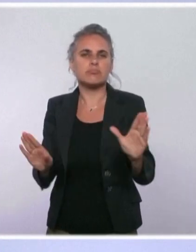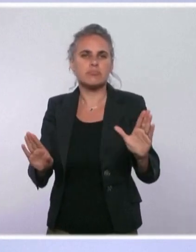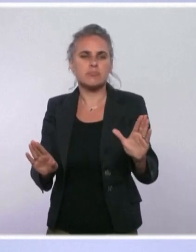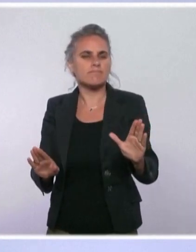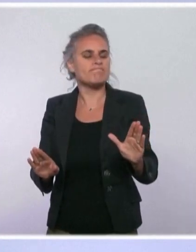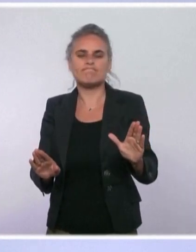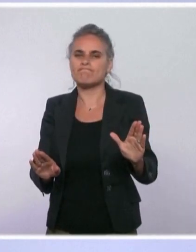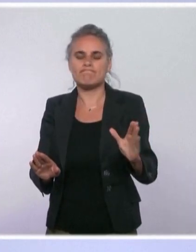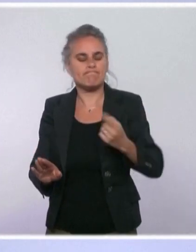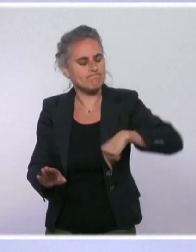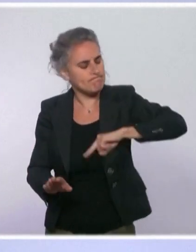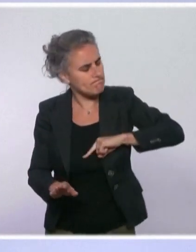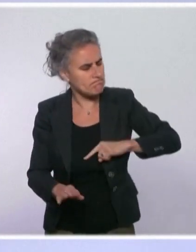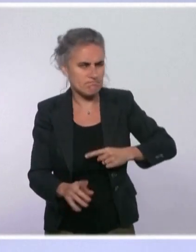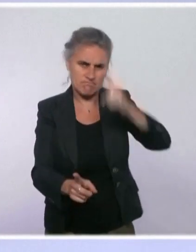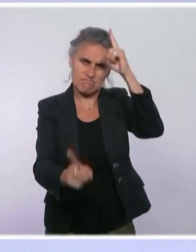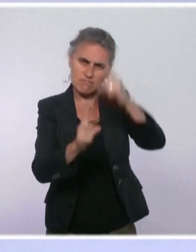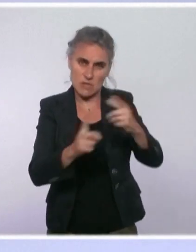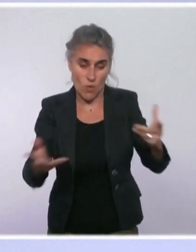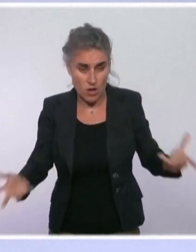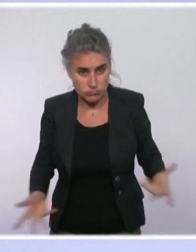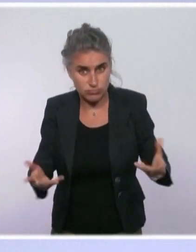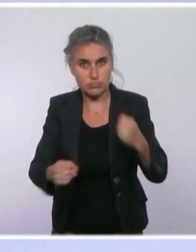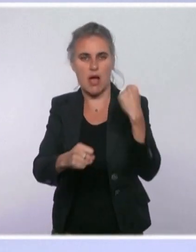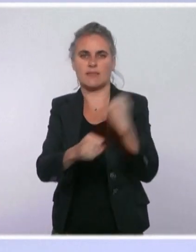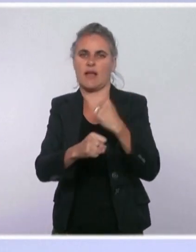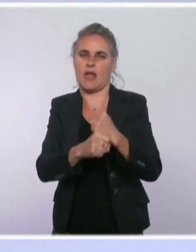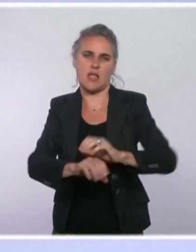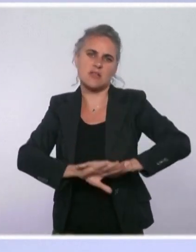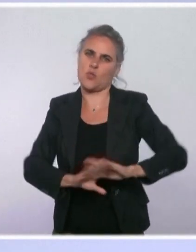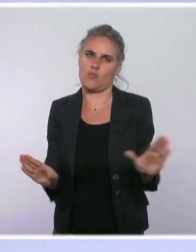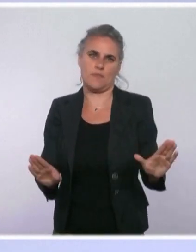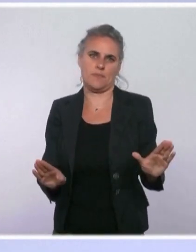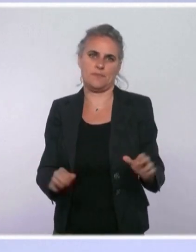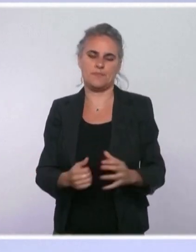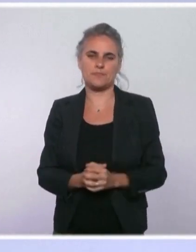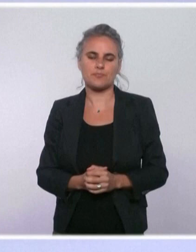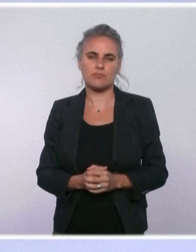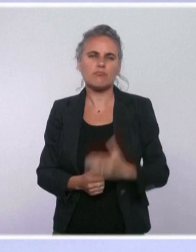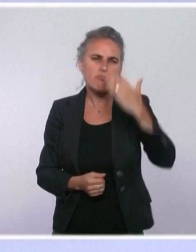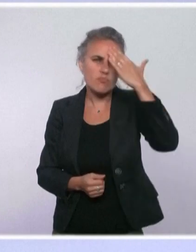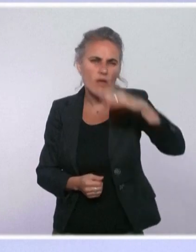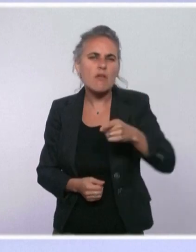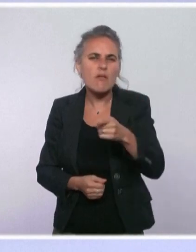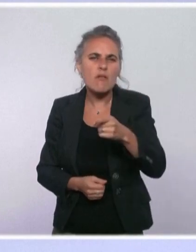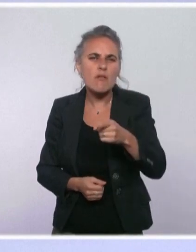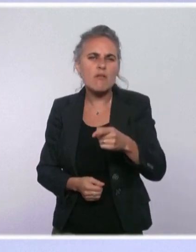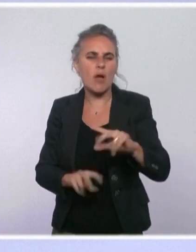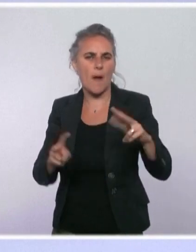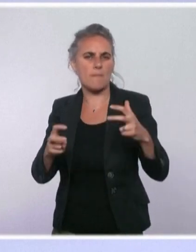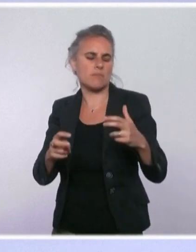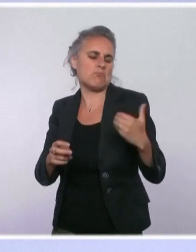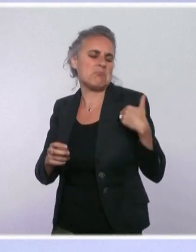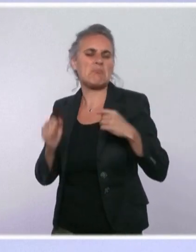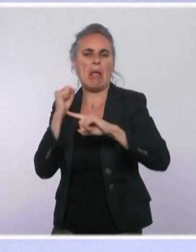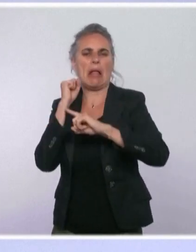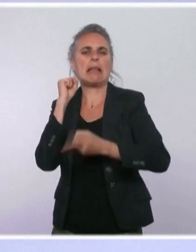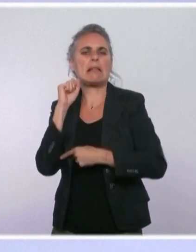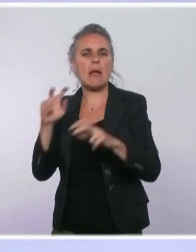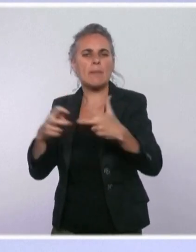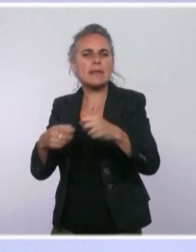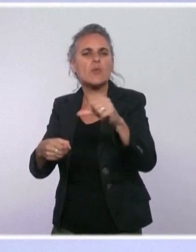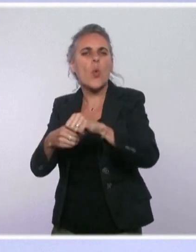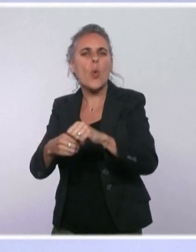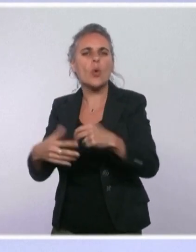notre engagement qui est de tout faire pour favoriser l'emploi. Nous avons, comme vous le savez, mis en place cette remise de 18 centimes d'euros. Elle n' pas